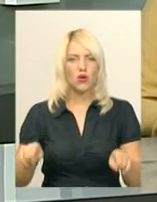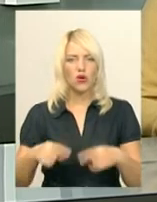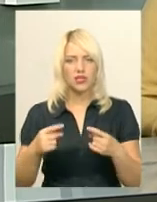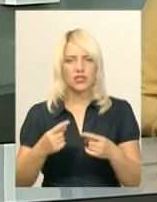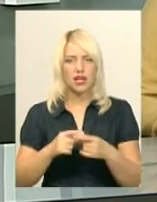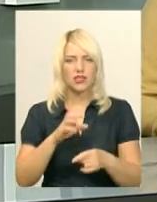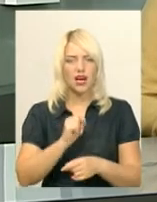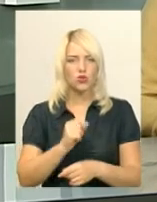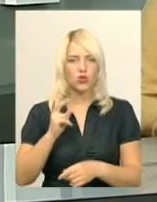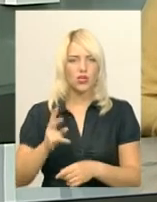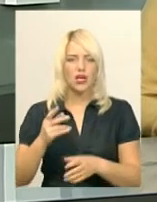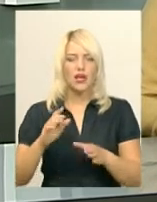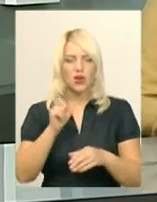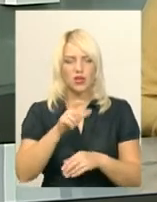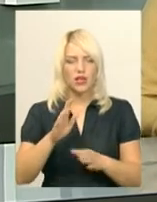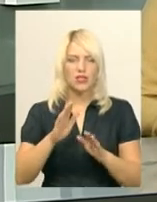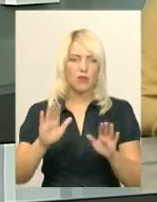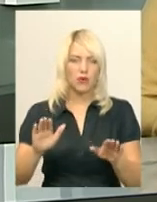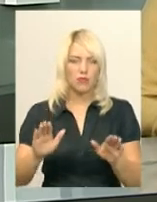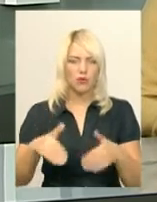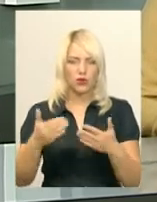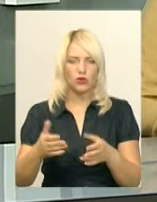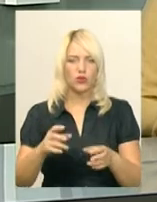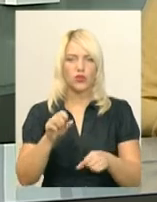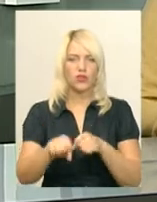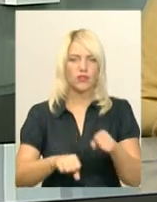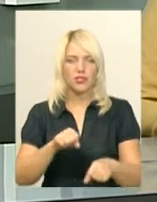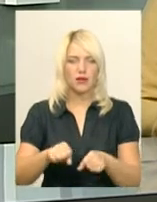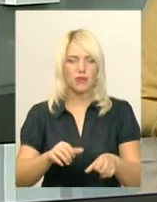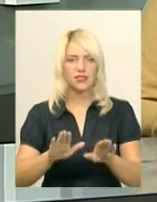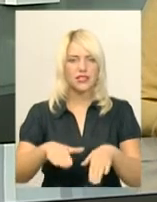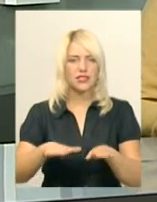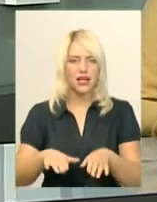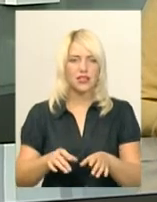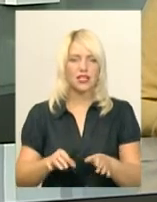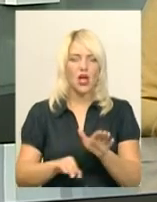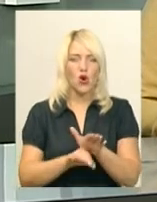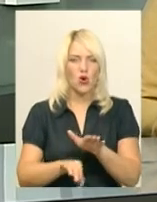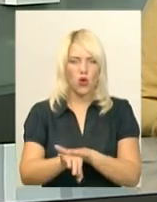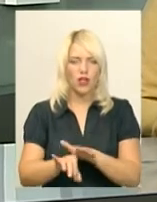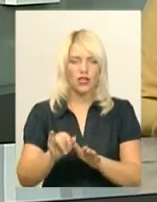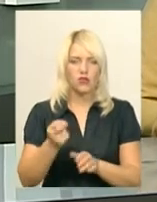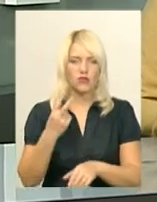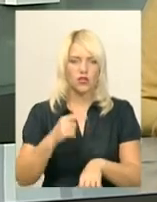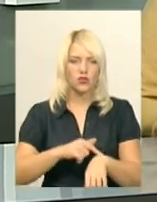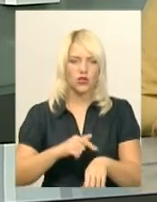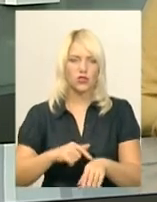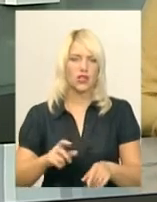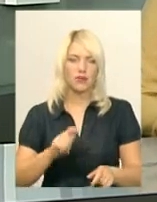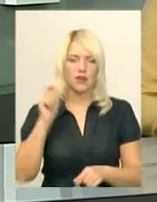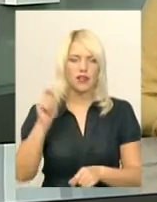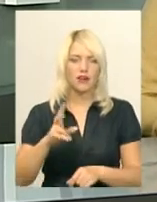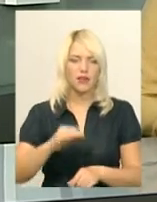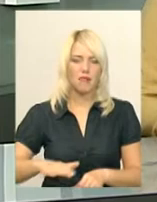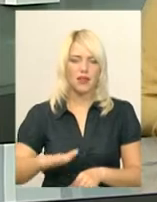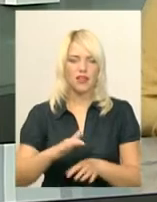Кокаревич. Містян закликають сісти на велосипеди, стати на скейти чи ролики, і о 12-й годині приїхати на Майдан Незалежності. Тут,